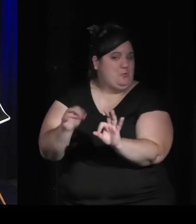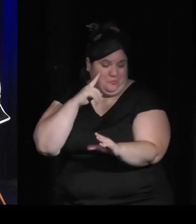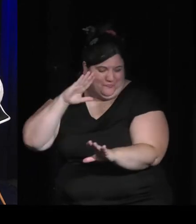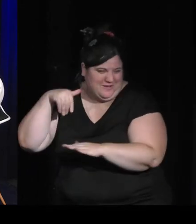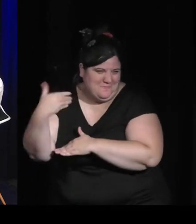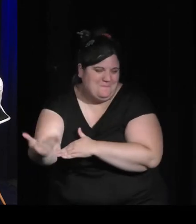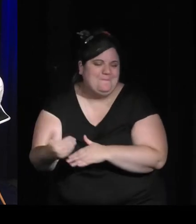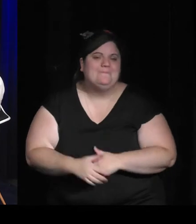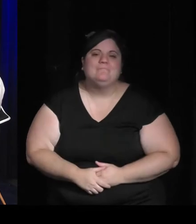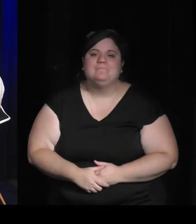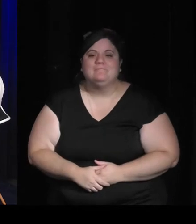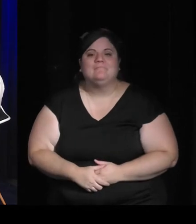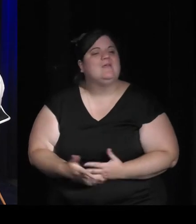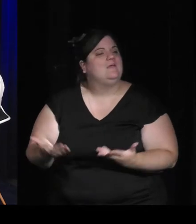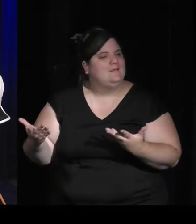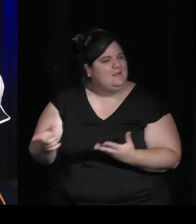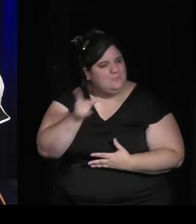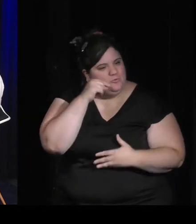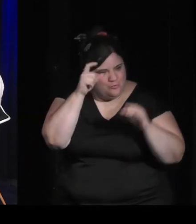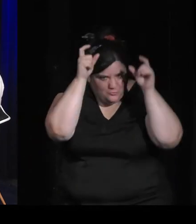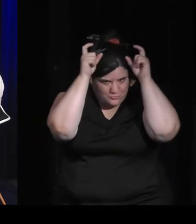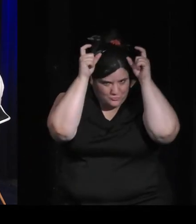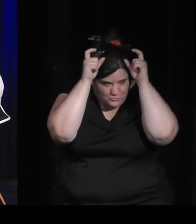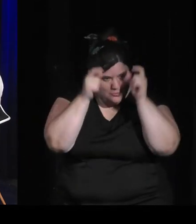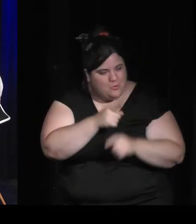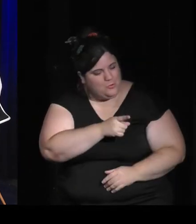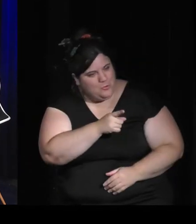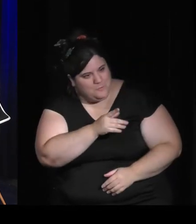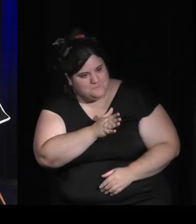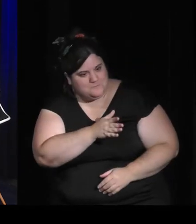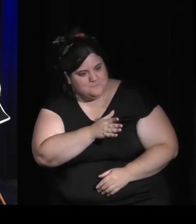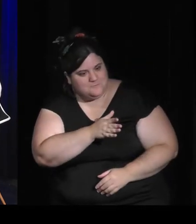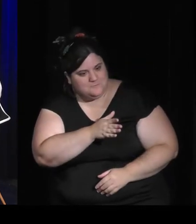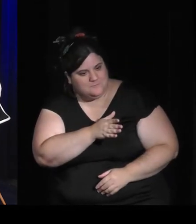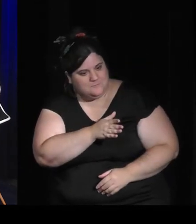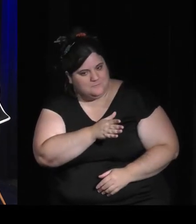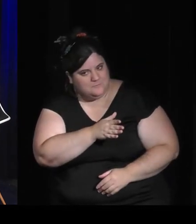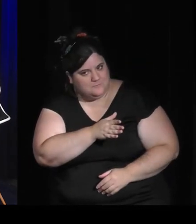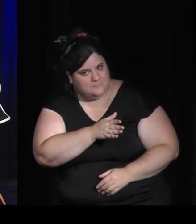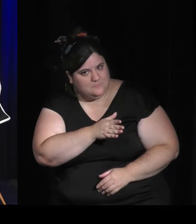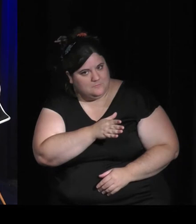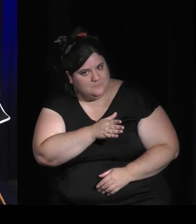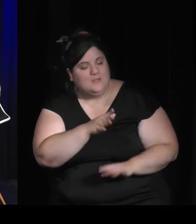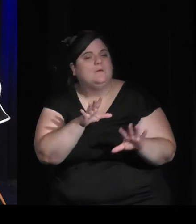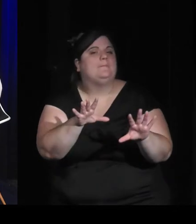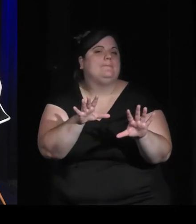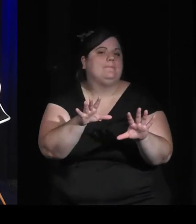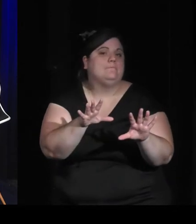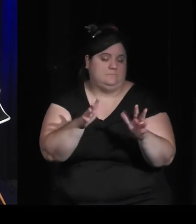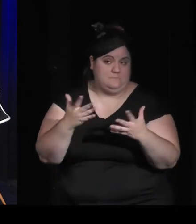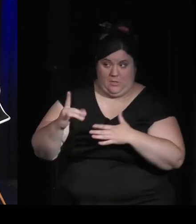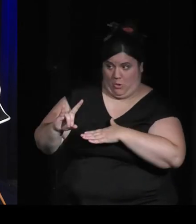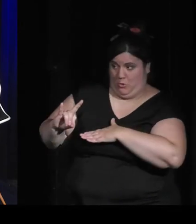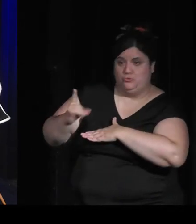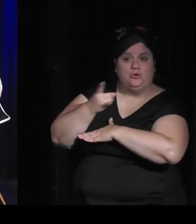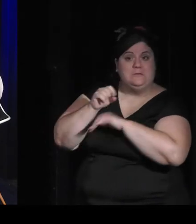Je reviens à vous, Cédric Babouche, sur comment est-ce qu'on... Parce que, alors, je précise quand même que Dordogne n'est pas